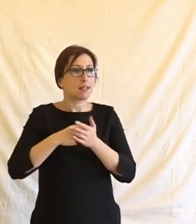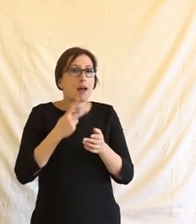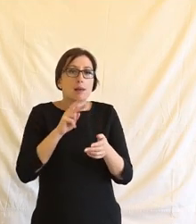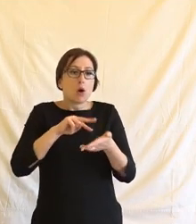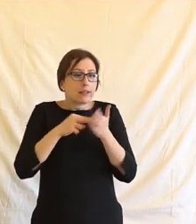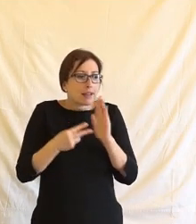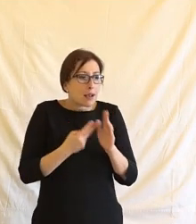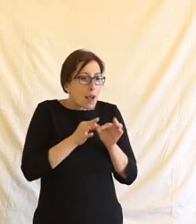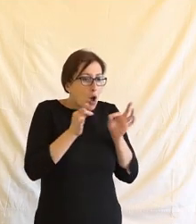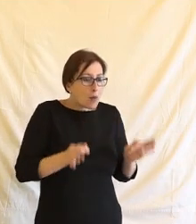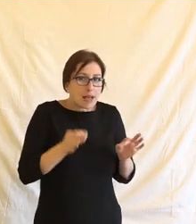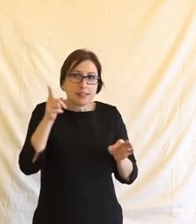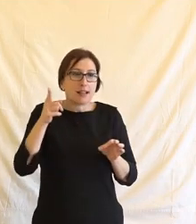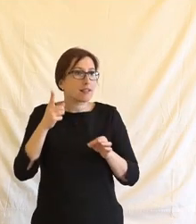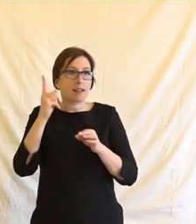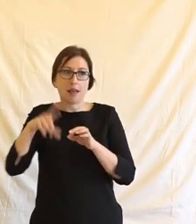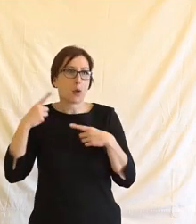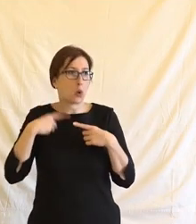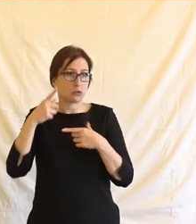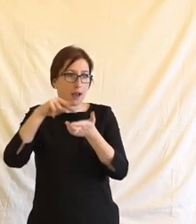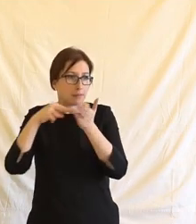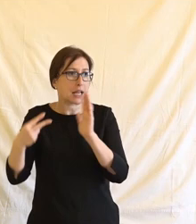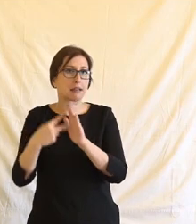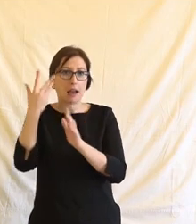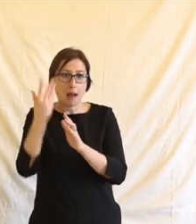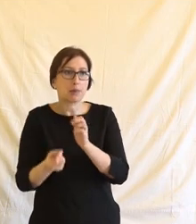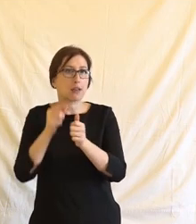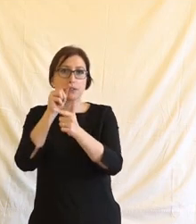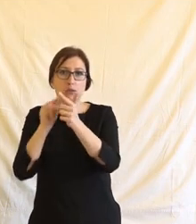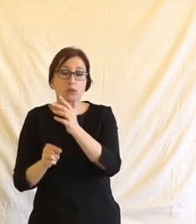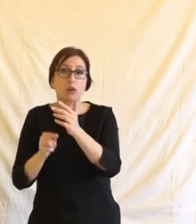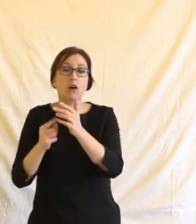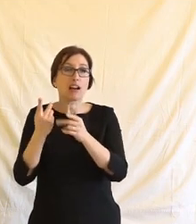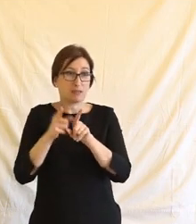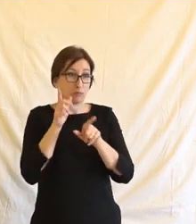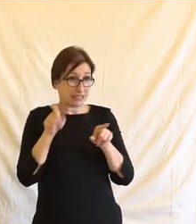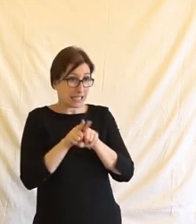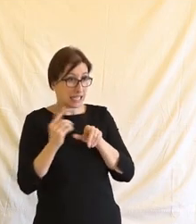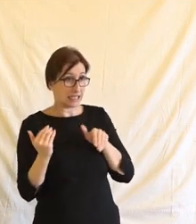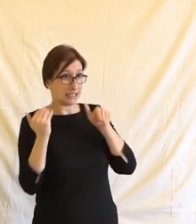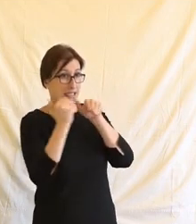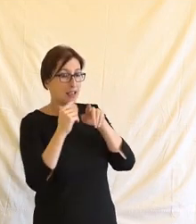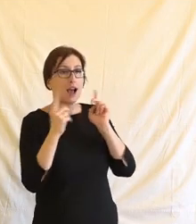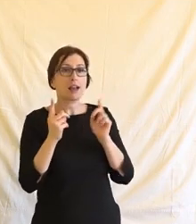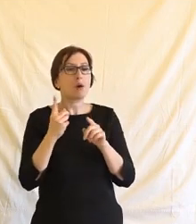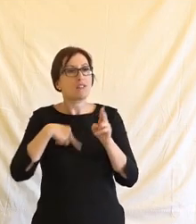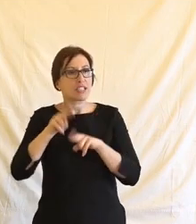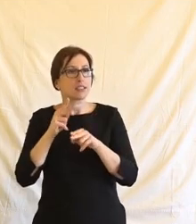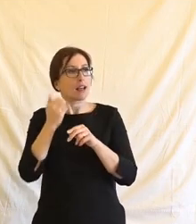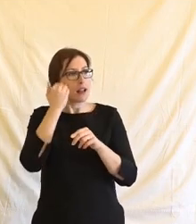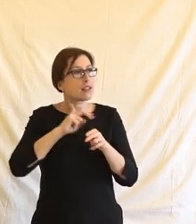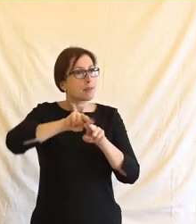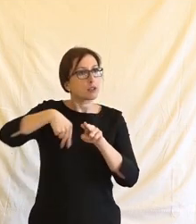technologiím, anebo aby bylo garantováno vlastně rovné zacházení lidem, kteří technologie využívají a kteří